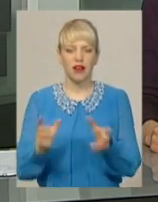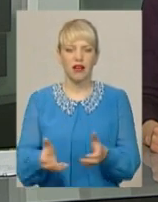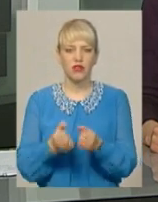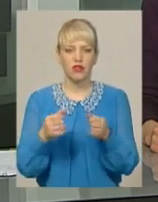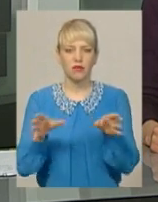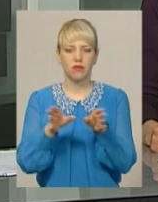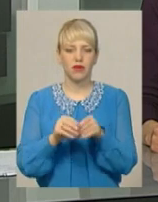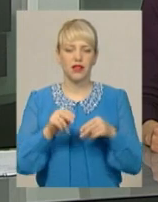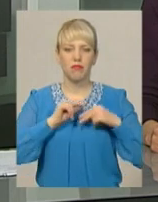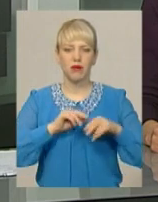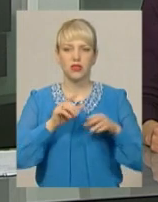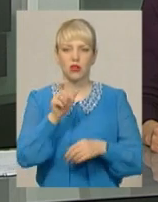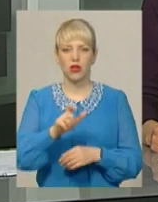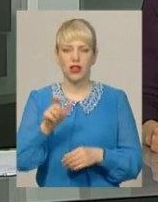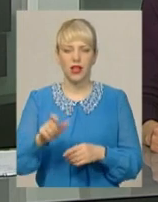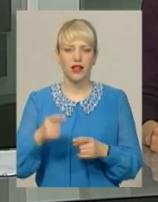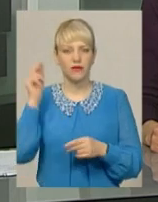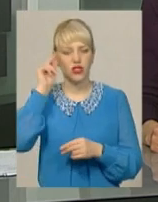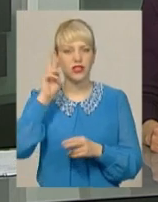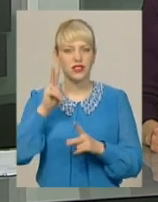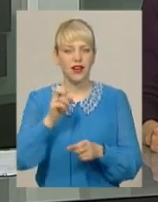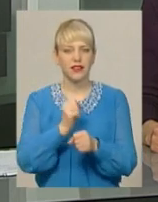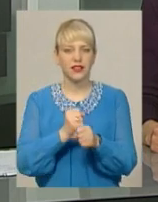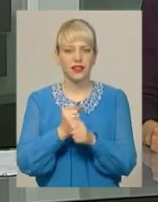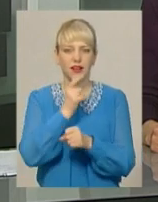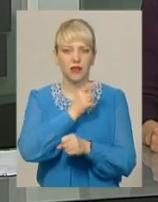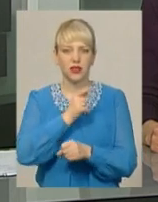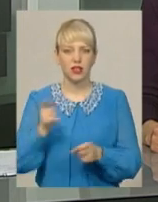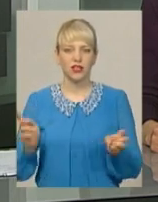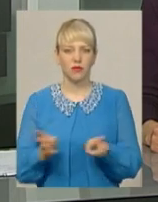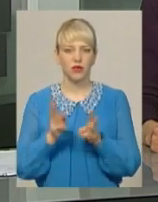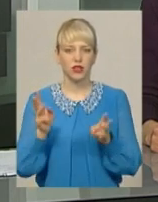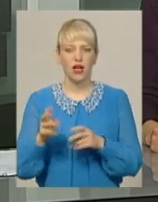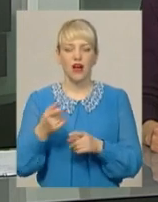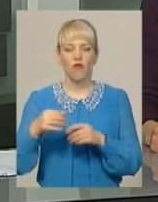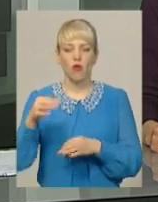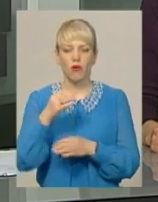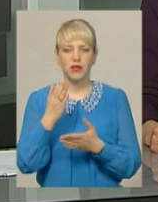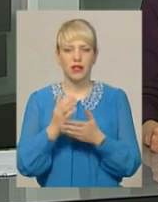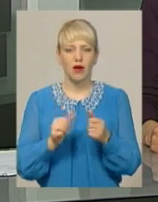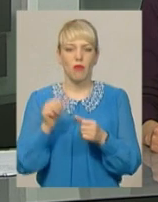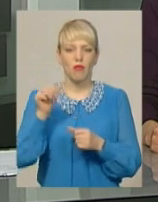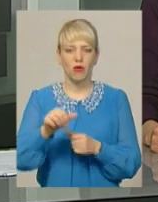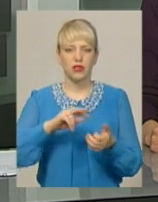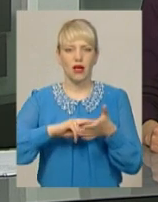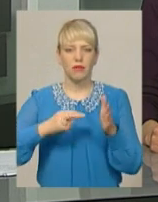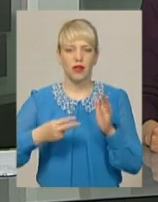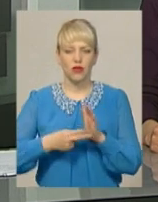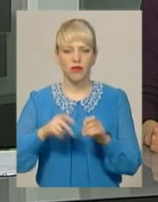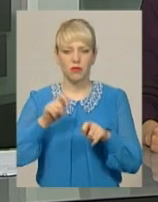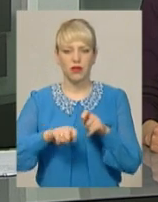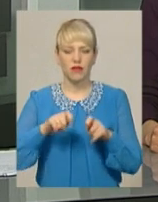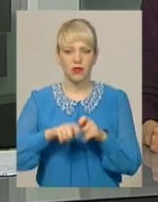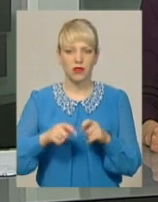торговельного центру вчилися, як діяти під час пожежі. В області, нагадаю, тривають позапланові перевірки закладів масового перебування людей.